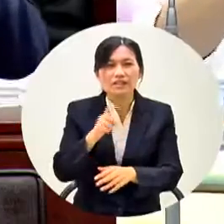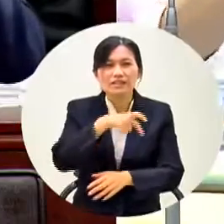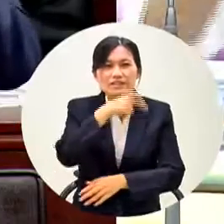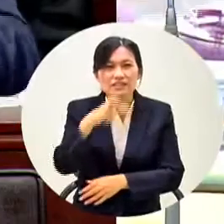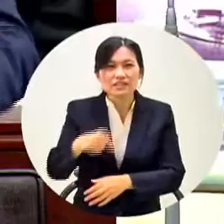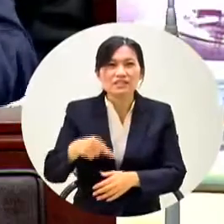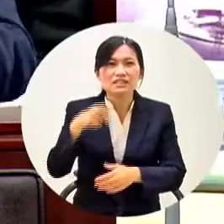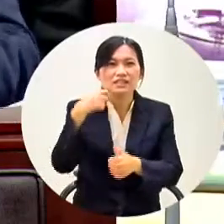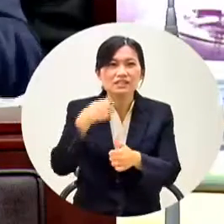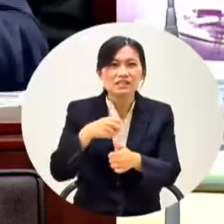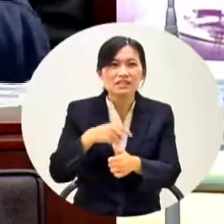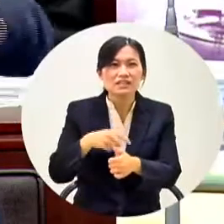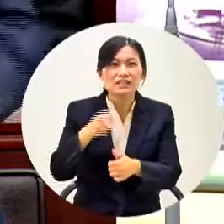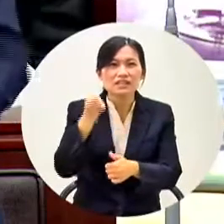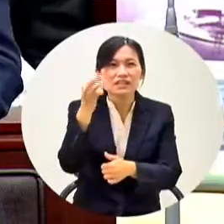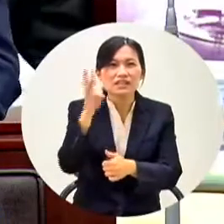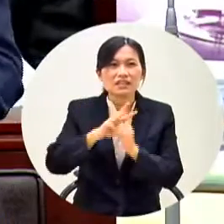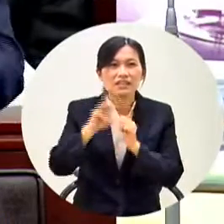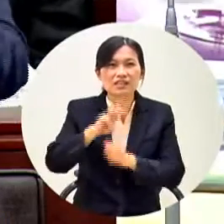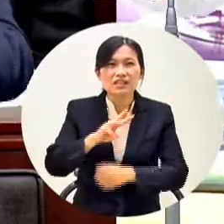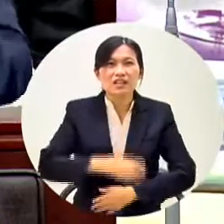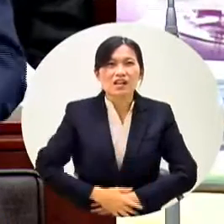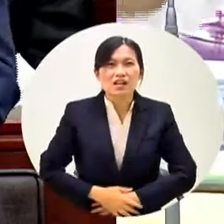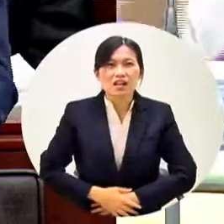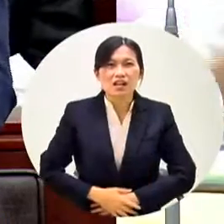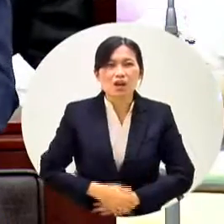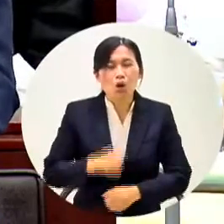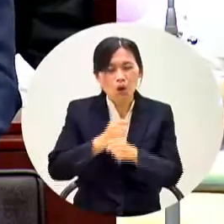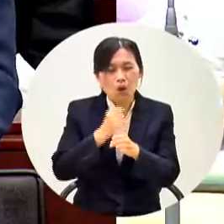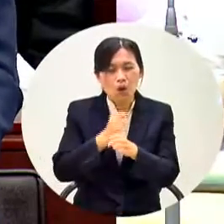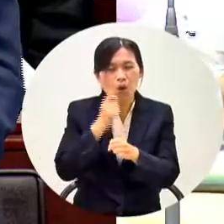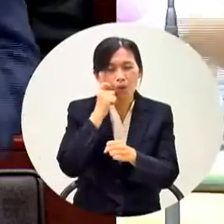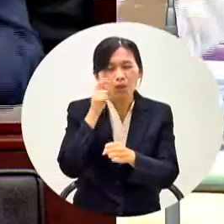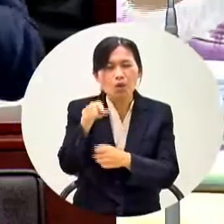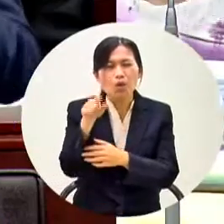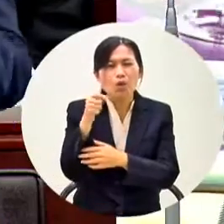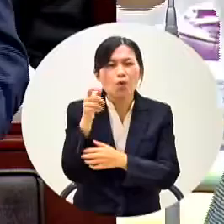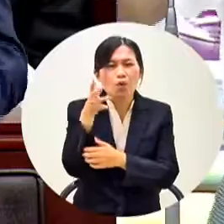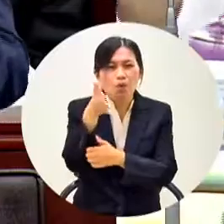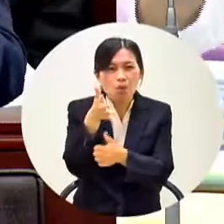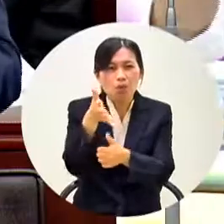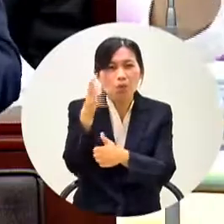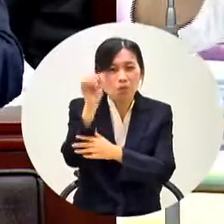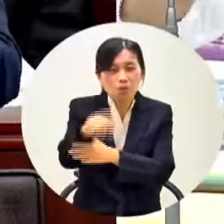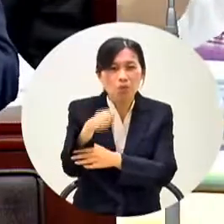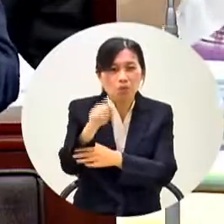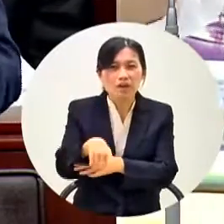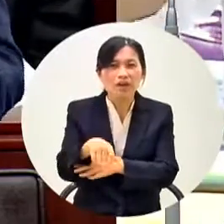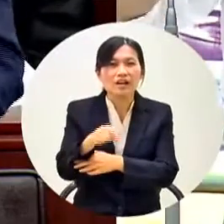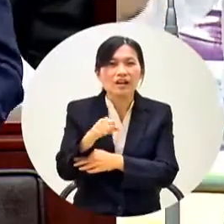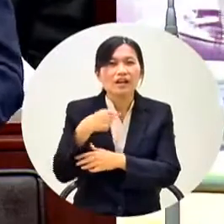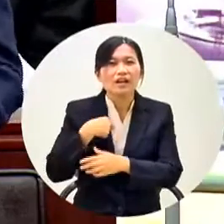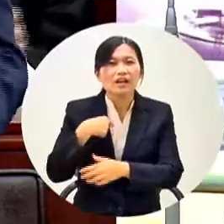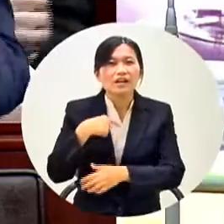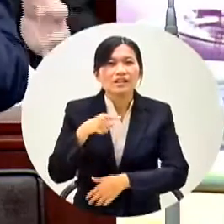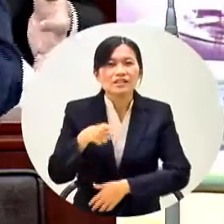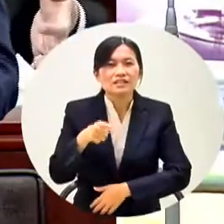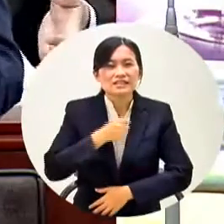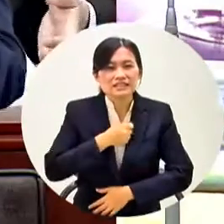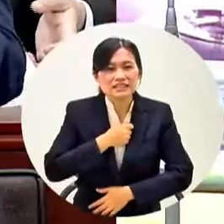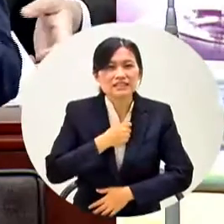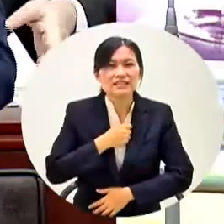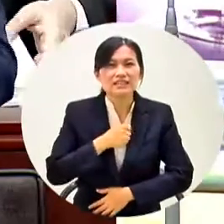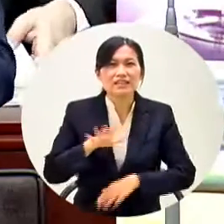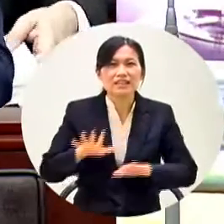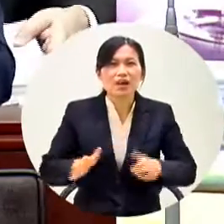了解你花三千萬也做到這一點你同意是不是我告訴你老師告訴你了解我的意思就是說呢